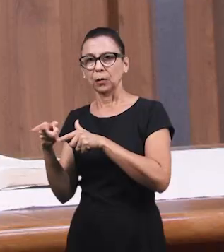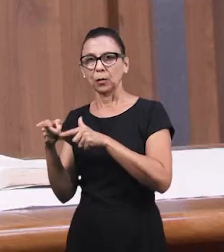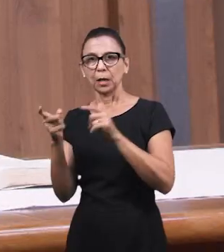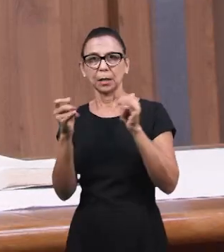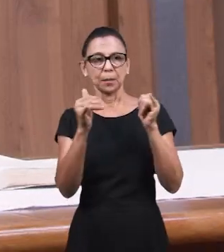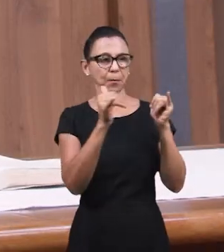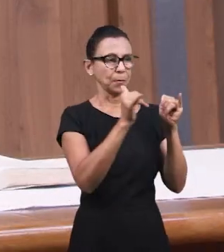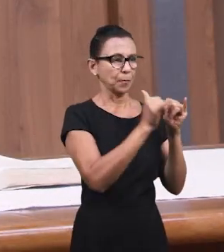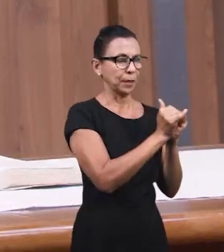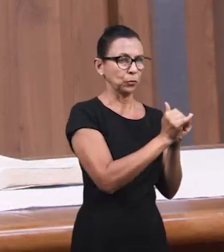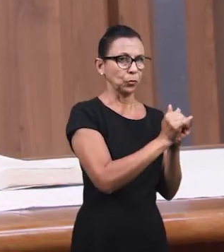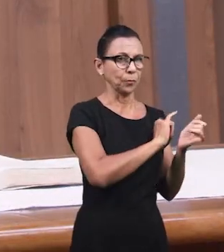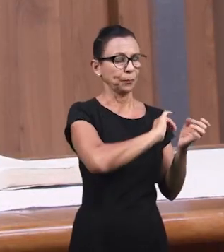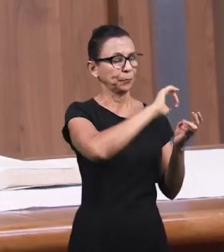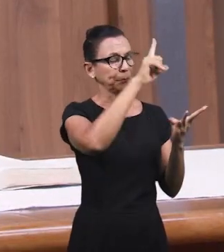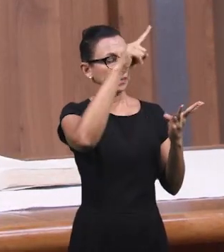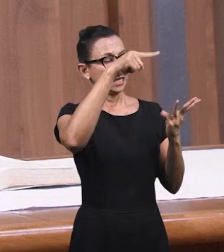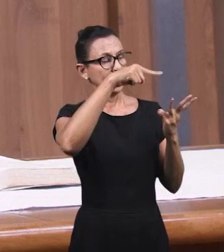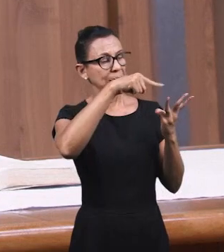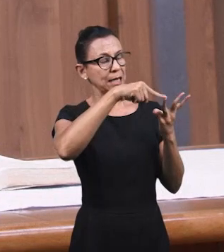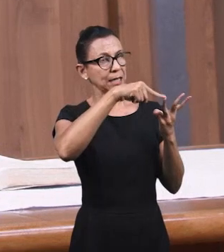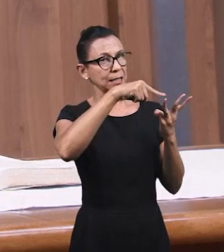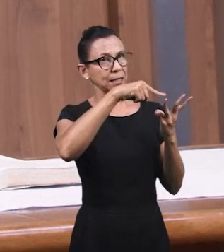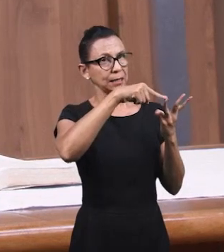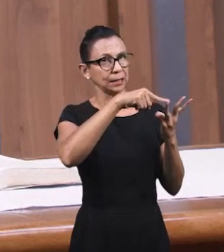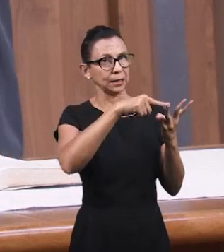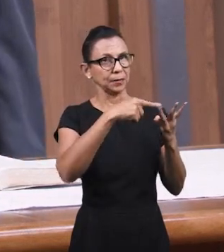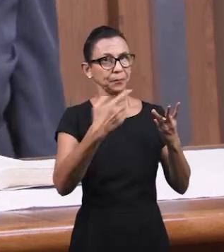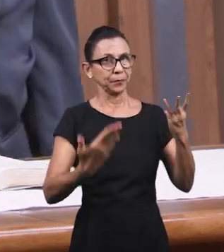месяца работы.